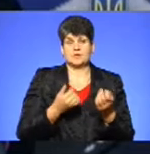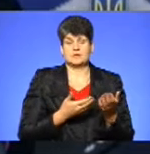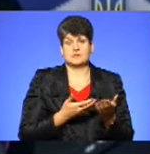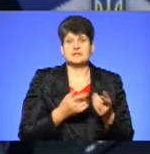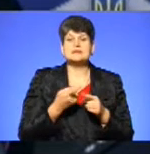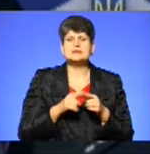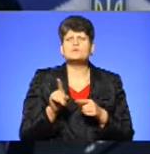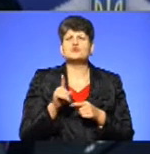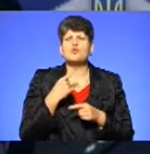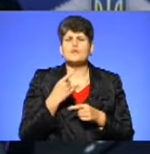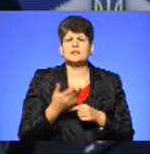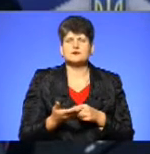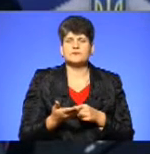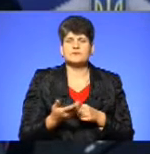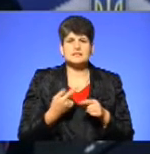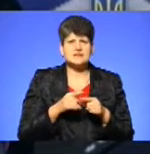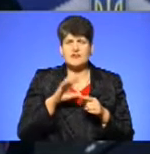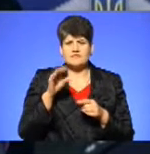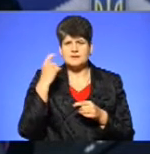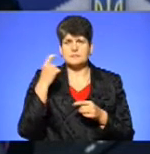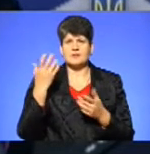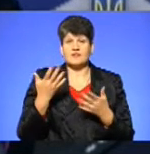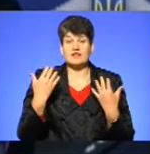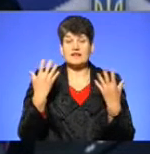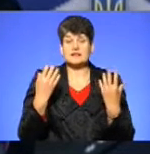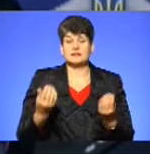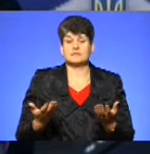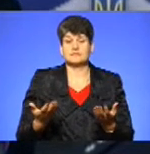Це про що говорити, скажіть. І це всі нетверезні останні, завихідні.